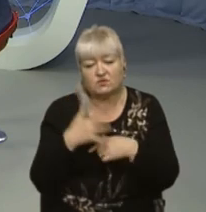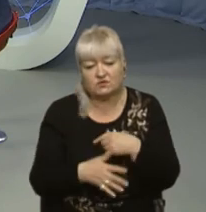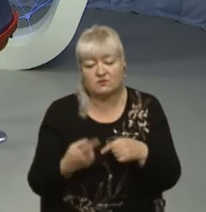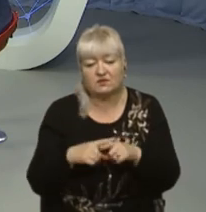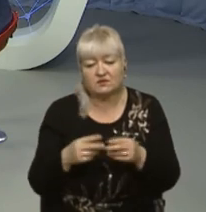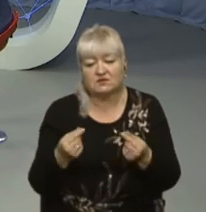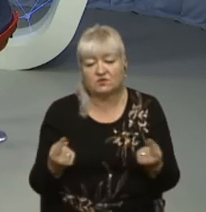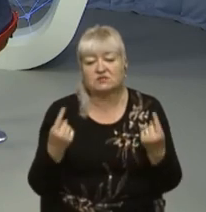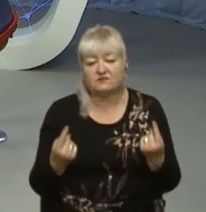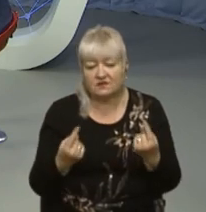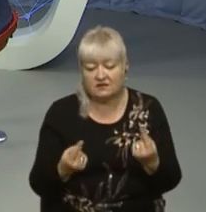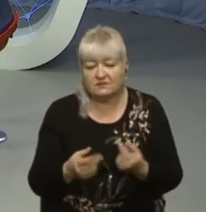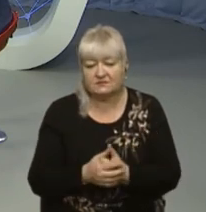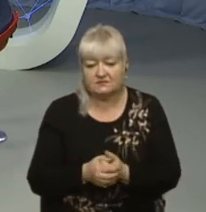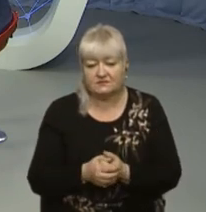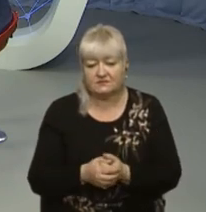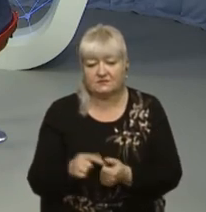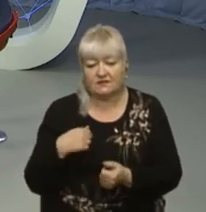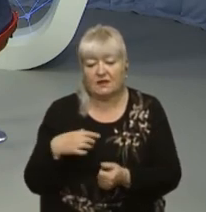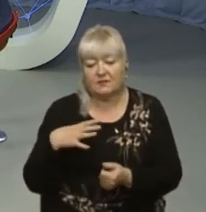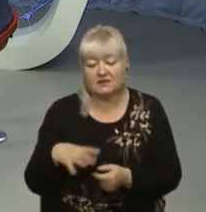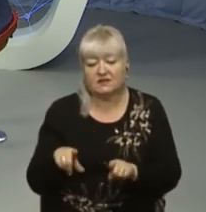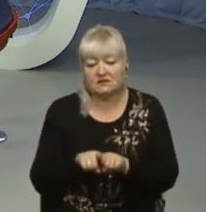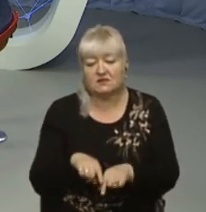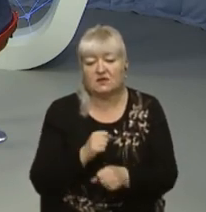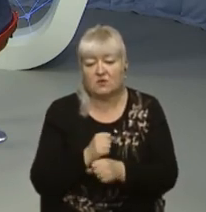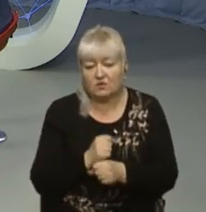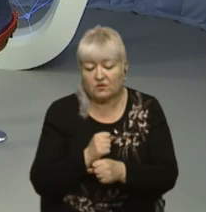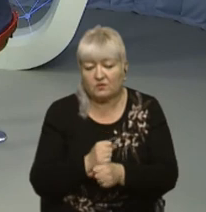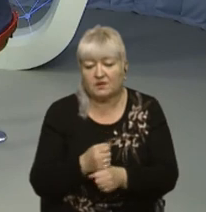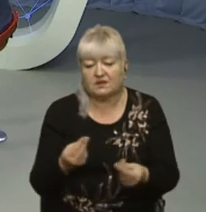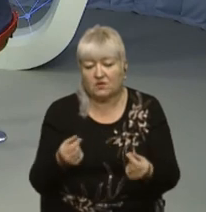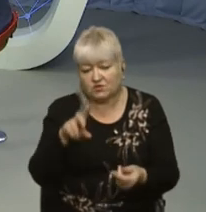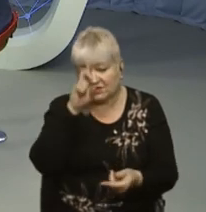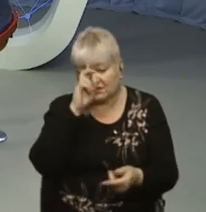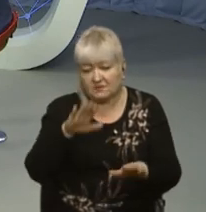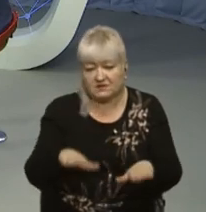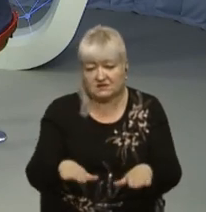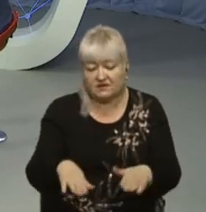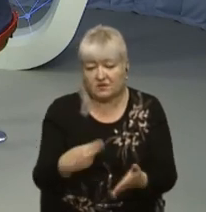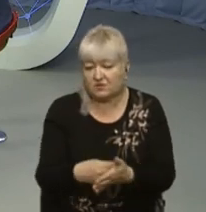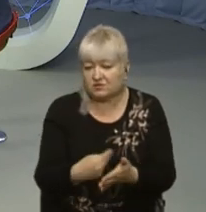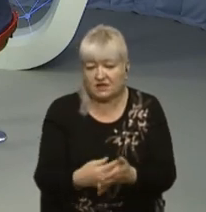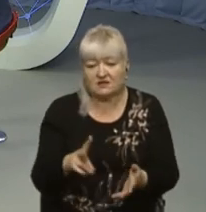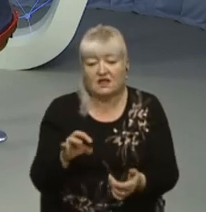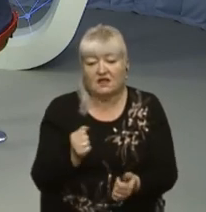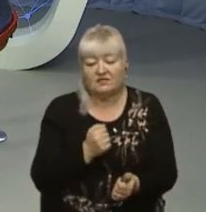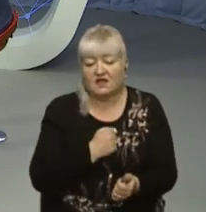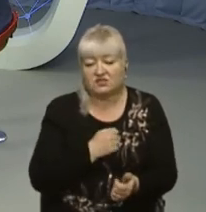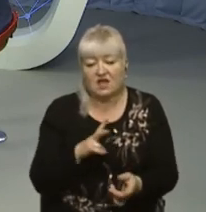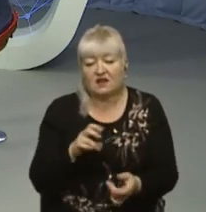кошти немаленькі. Якщо нам прийдеться такі речі робити, а тим більше коштом державних чи місцевих бюджетів, на жаль,